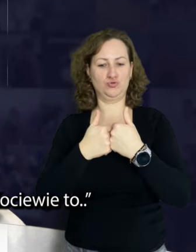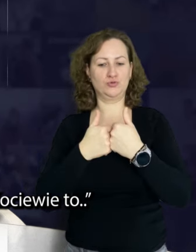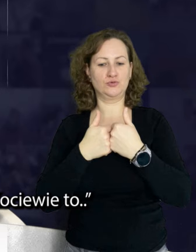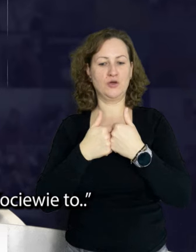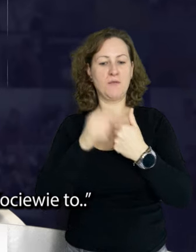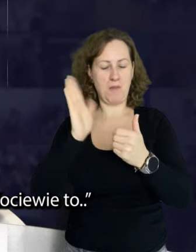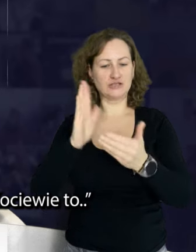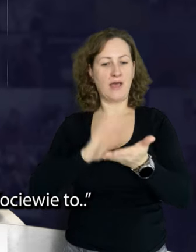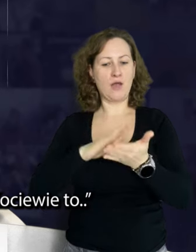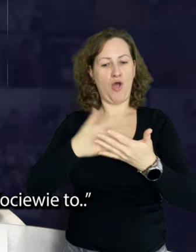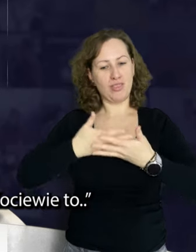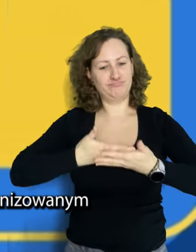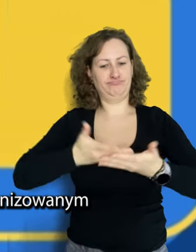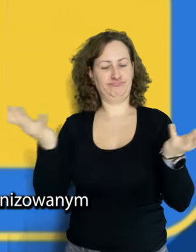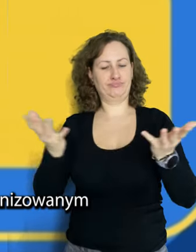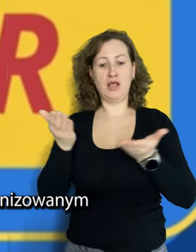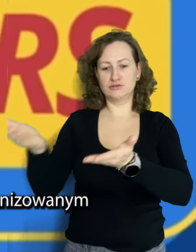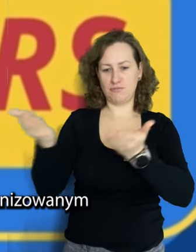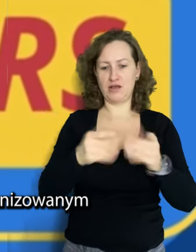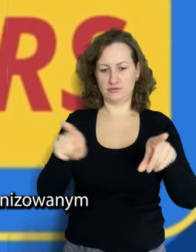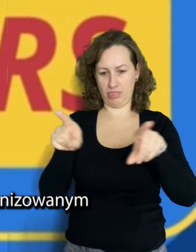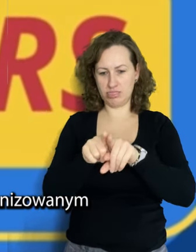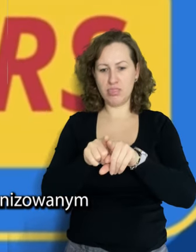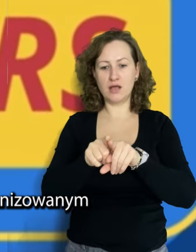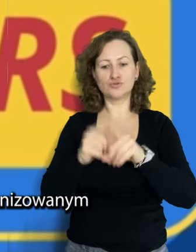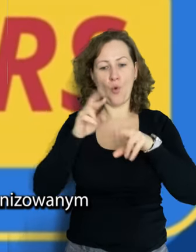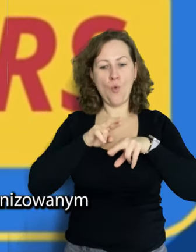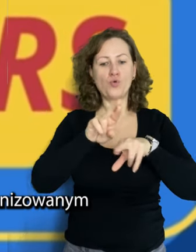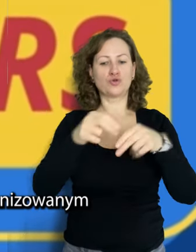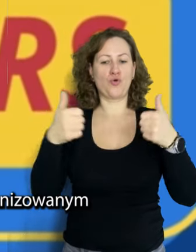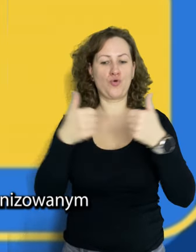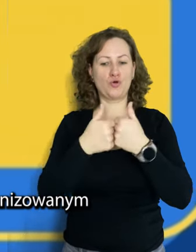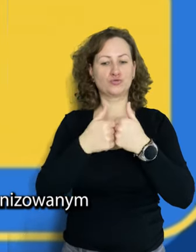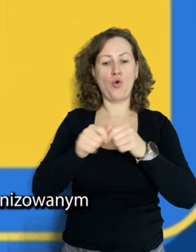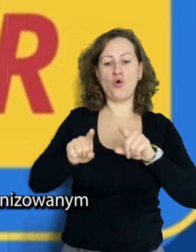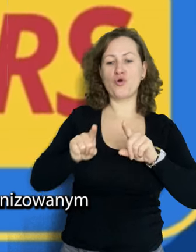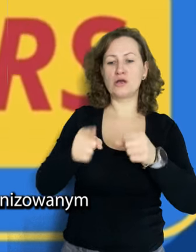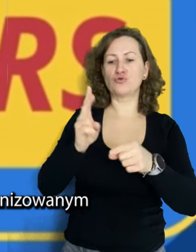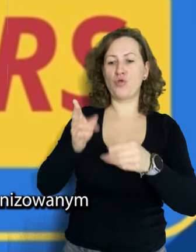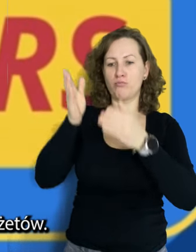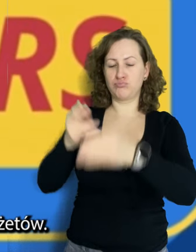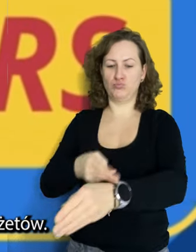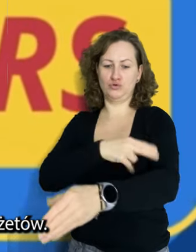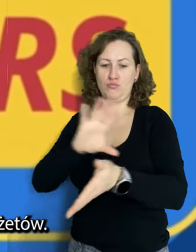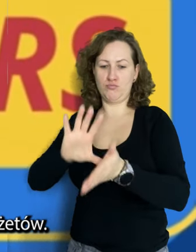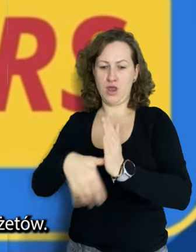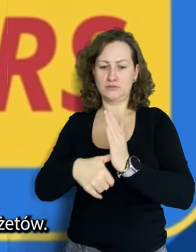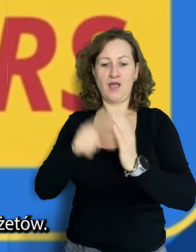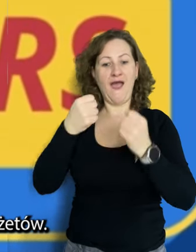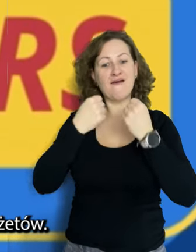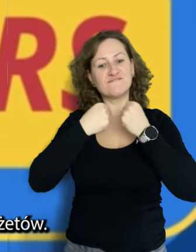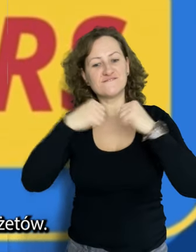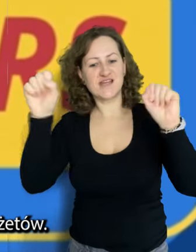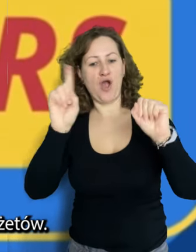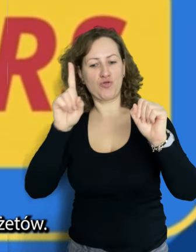oraz wręczenie nagród. Zapraszamy również do wzięcia udziału w konkursie organizowanym przez Urząd Miasta, w którym do wygrania